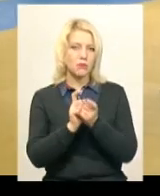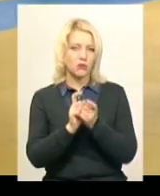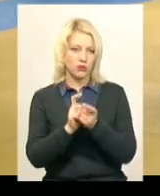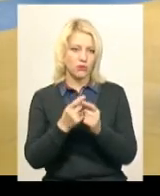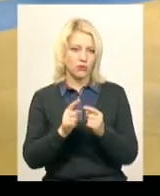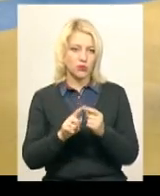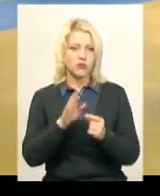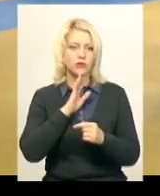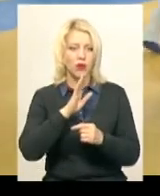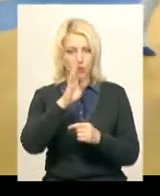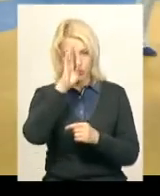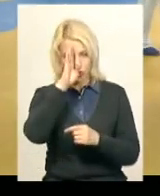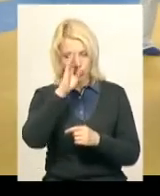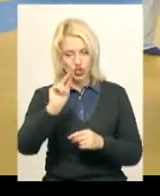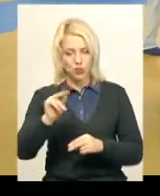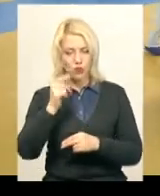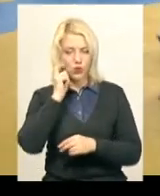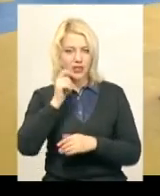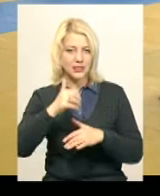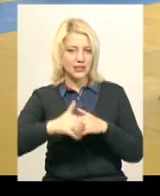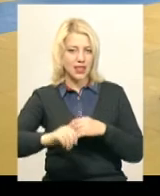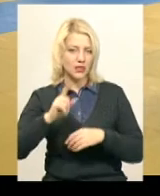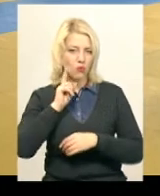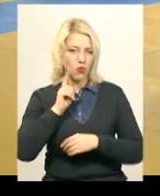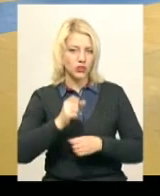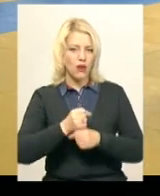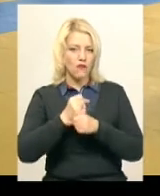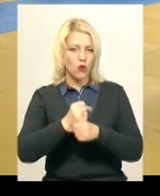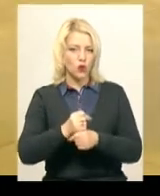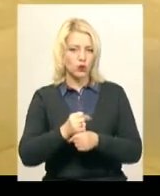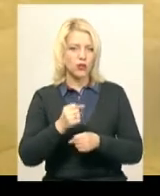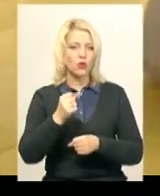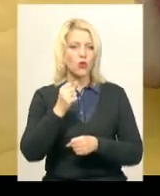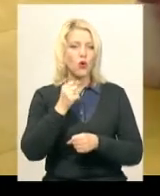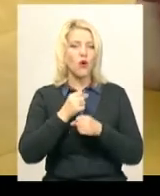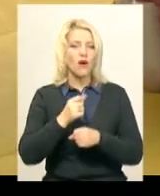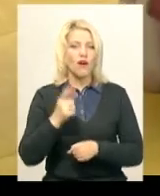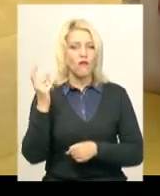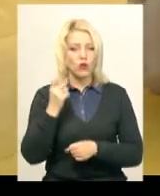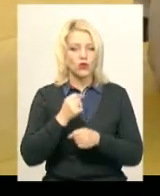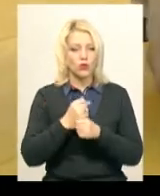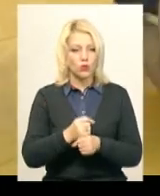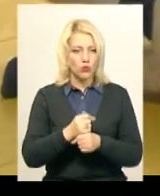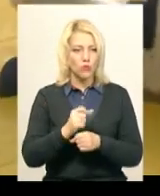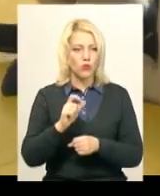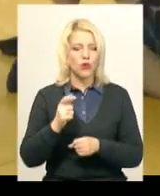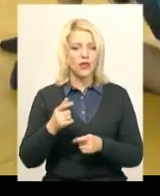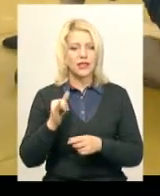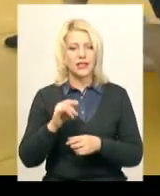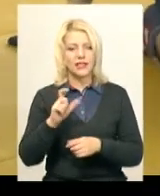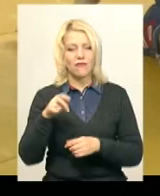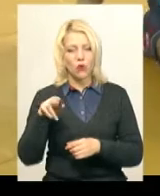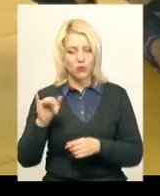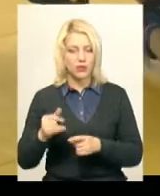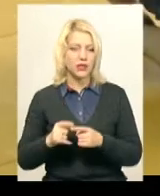Миранчука. Він – чемпіон України серед молоді, володар Кубку України серед чоловіків та учасник чемпіонатів світу і Європи. Бореться поліцейський